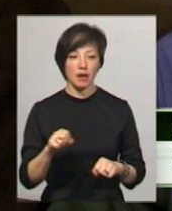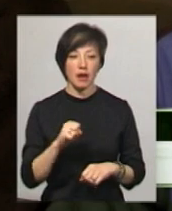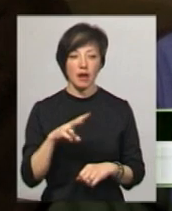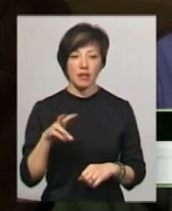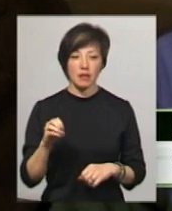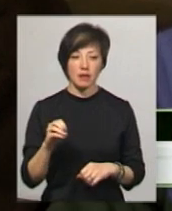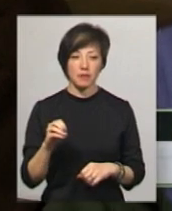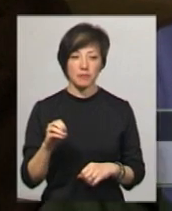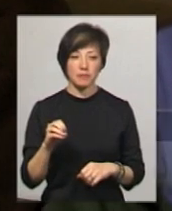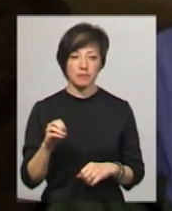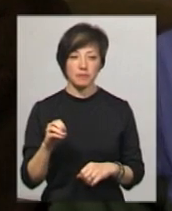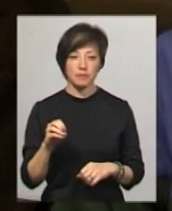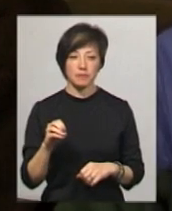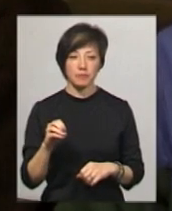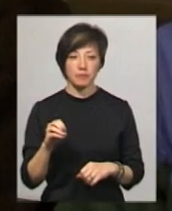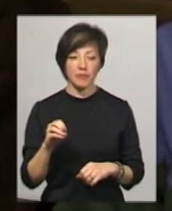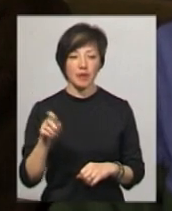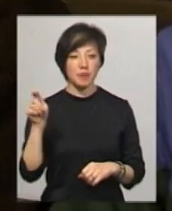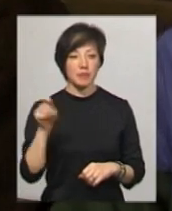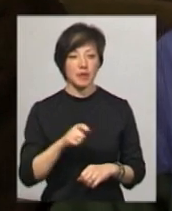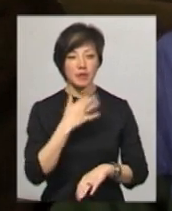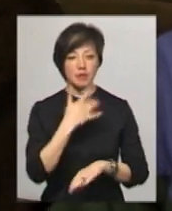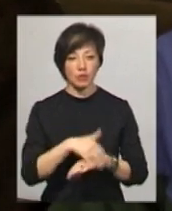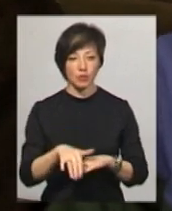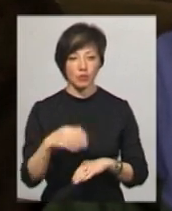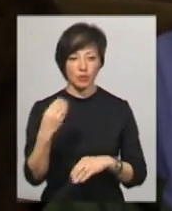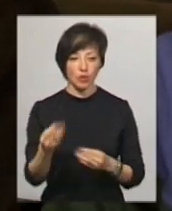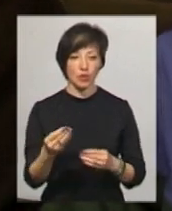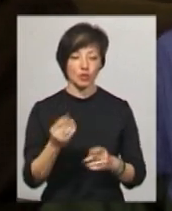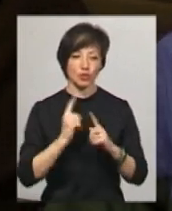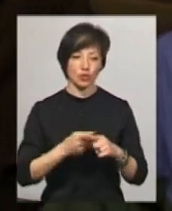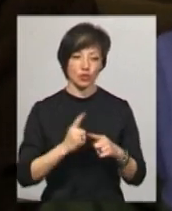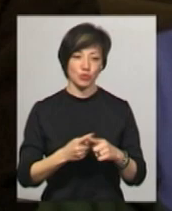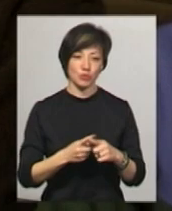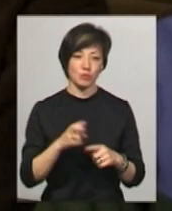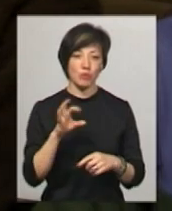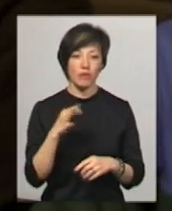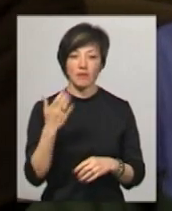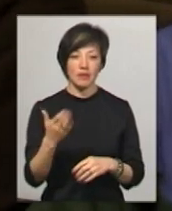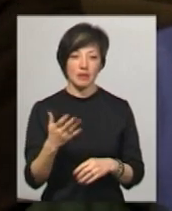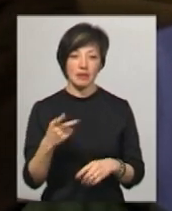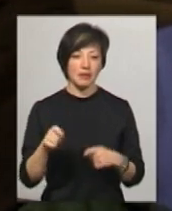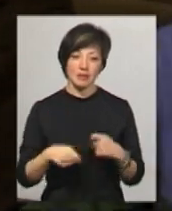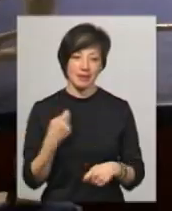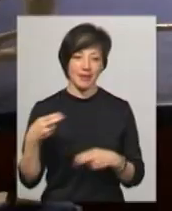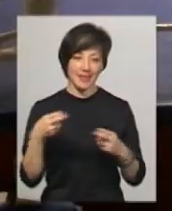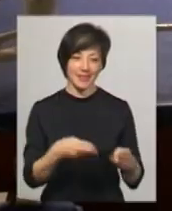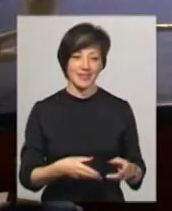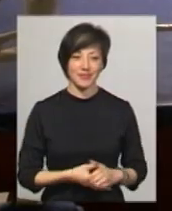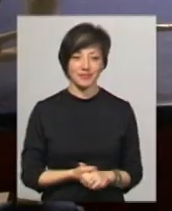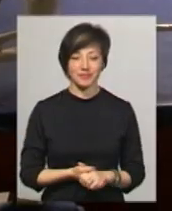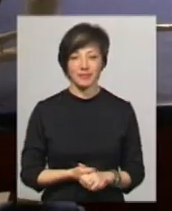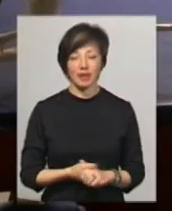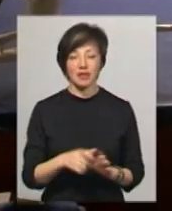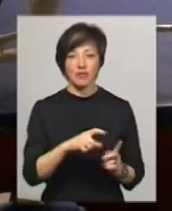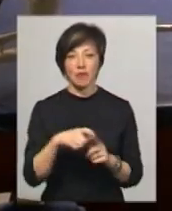він приїхав за кордоном, йому дали нічого, бо він не зря сюди їхав. За словами